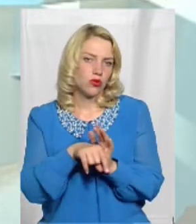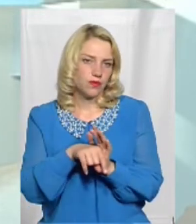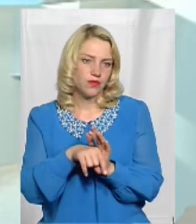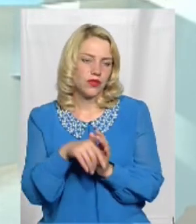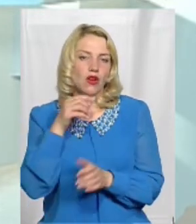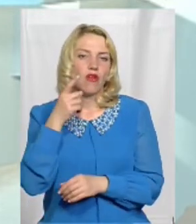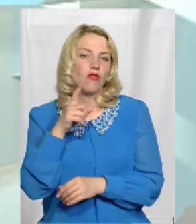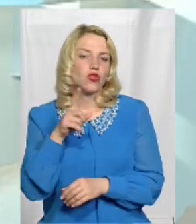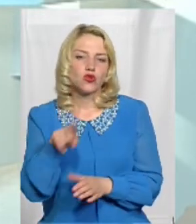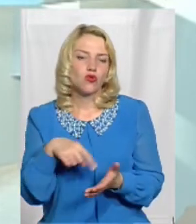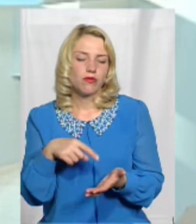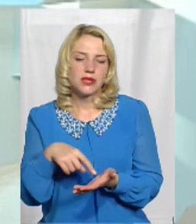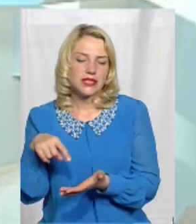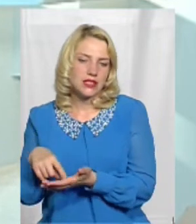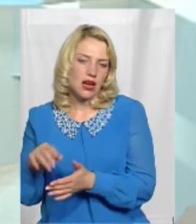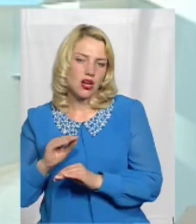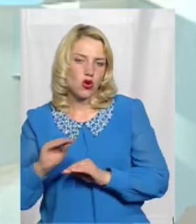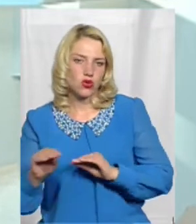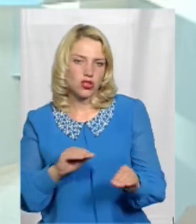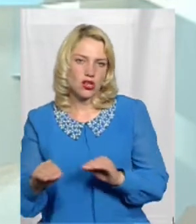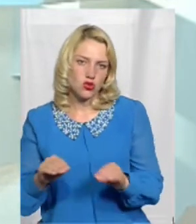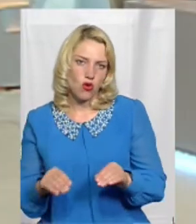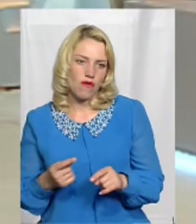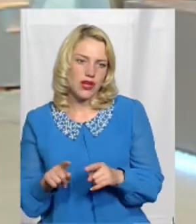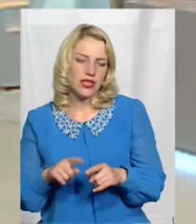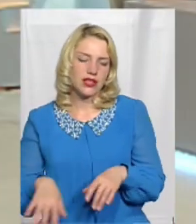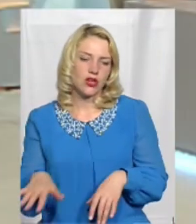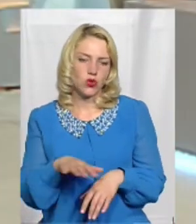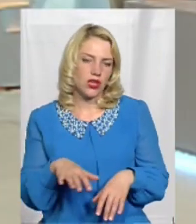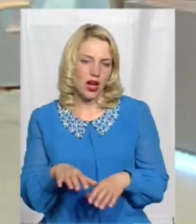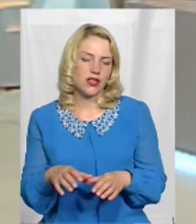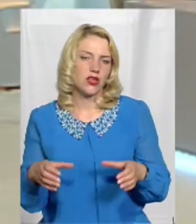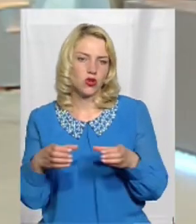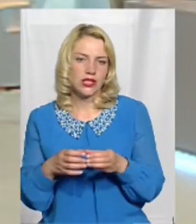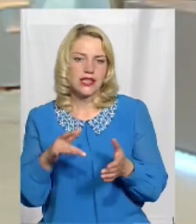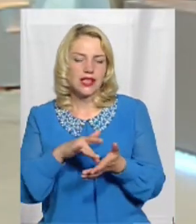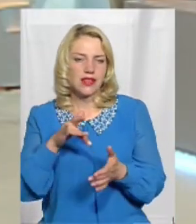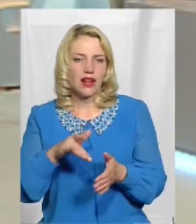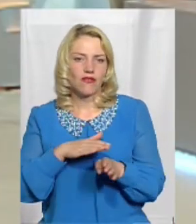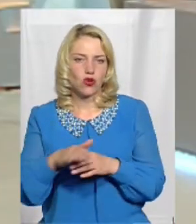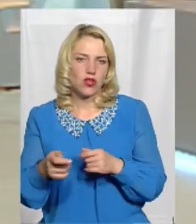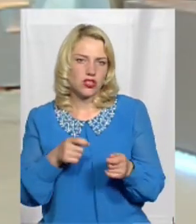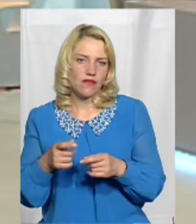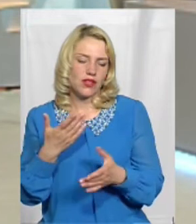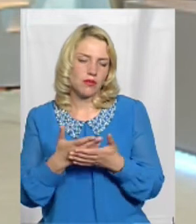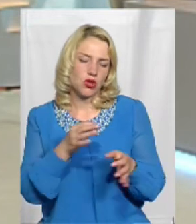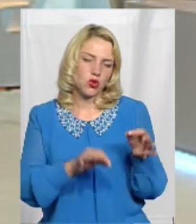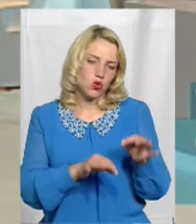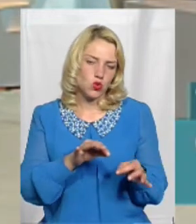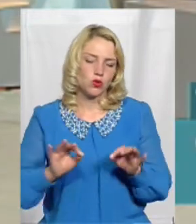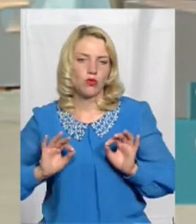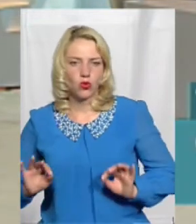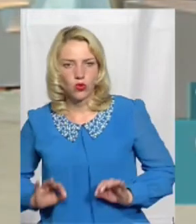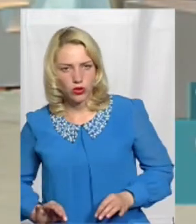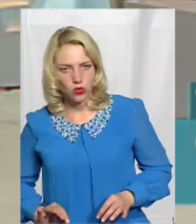в містах розташовані територіальні підрозділі центральних органів виконавчої влади Це, наприклад, суд, прокуратура,